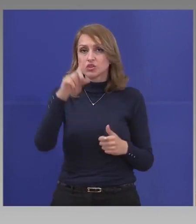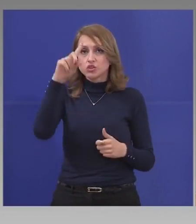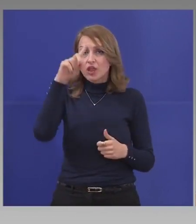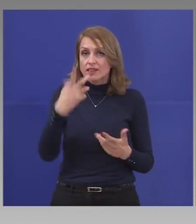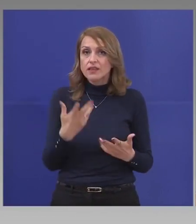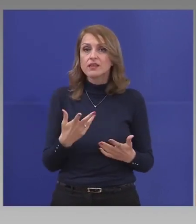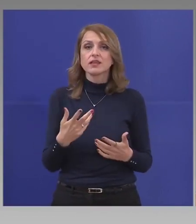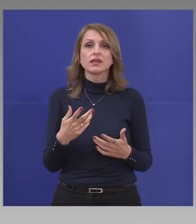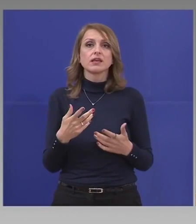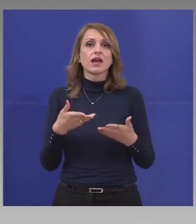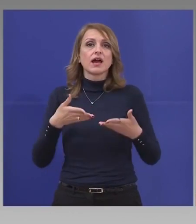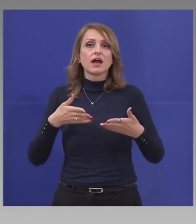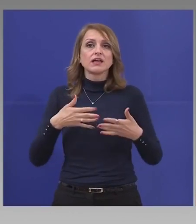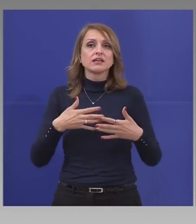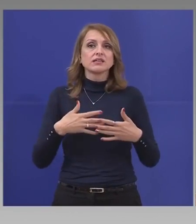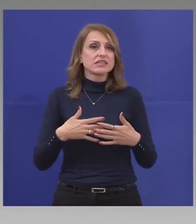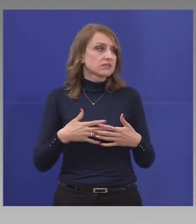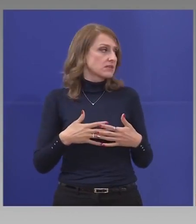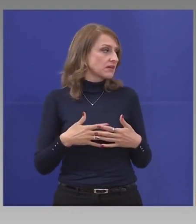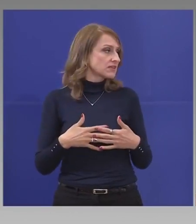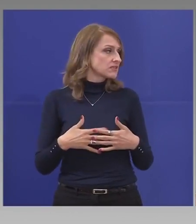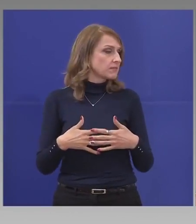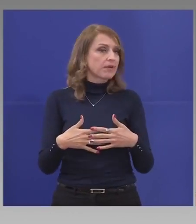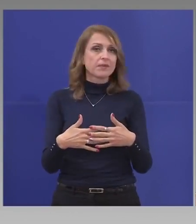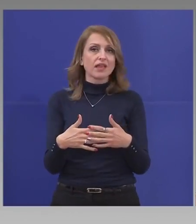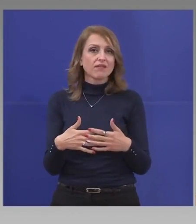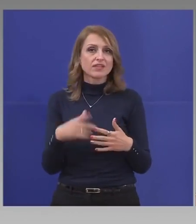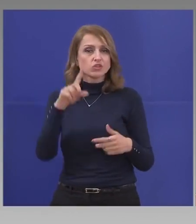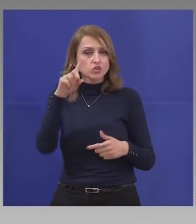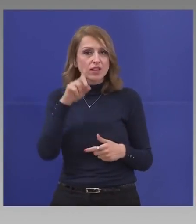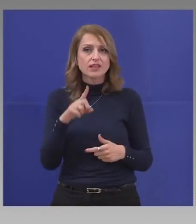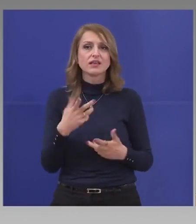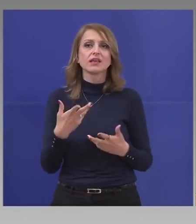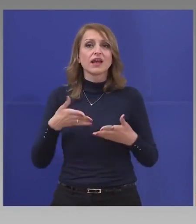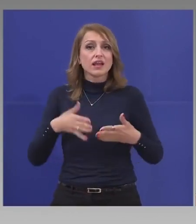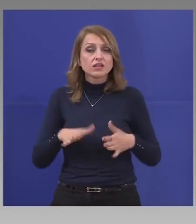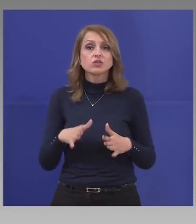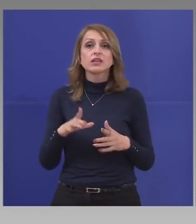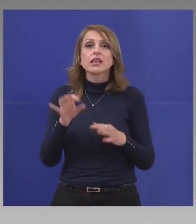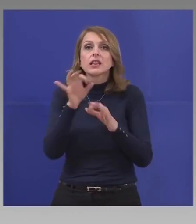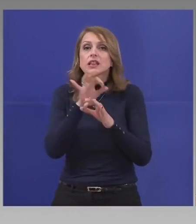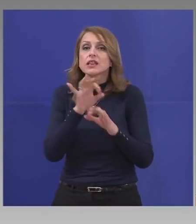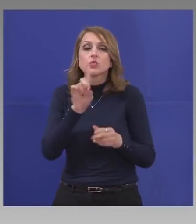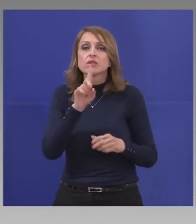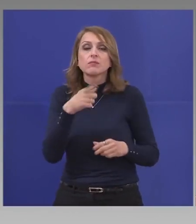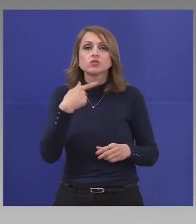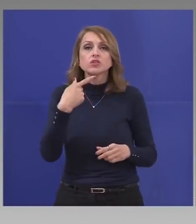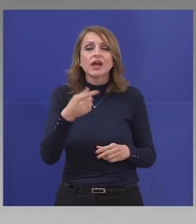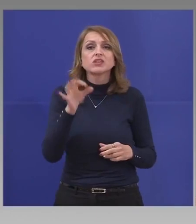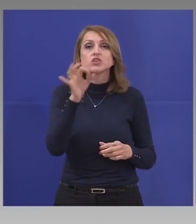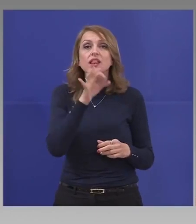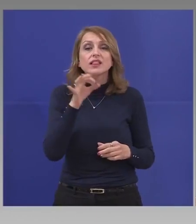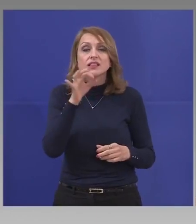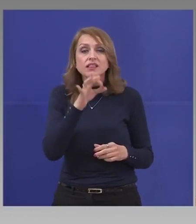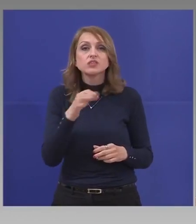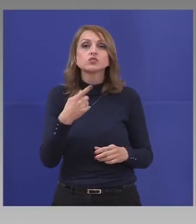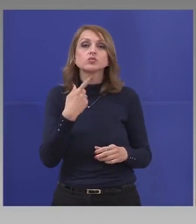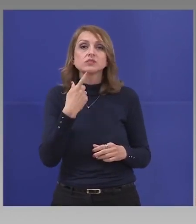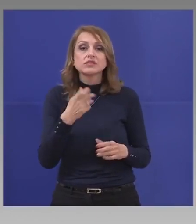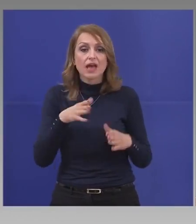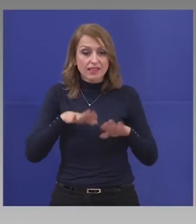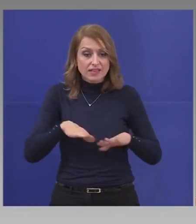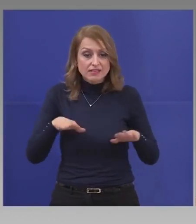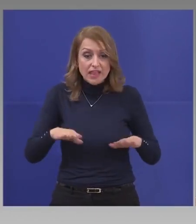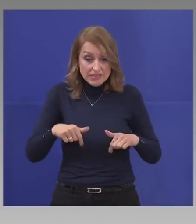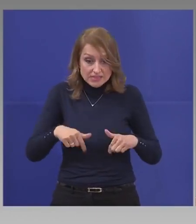нищо за тяхното бъдеще. Никой не може да каже нищо за бъдещето на децата, които сега се зачеват.